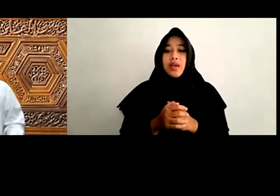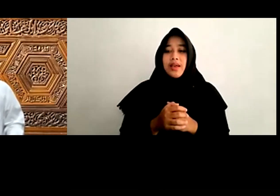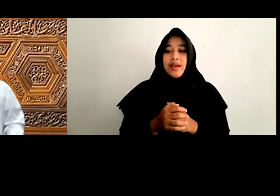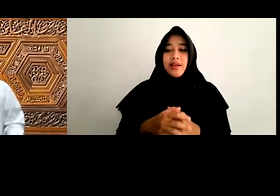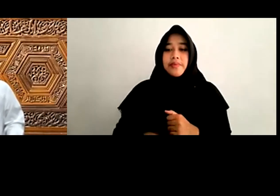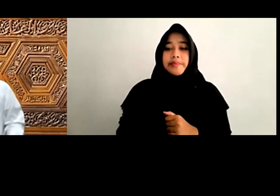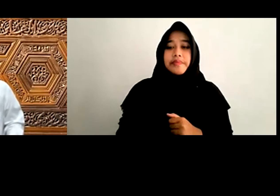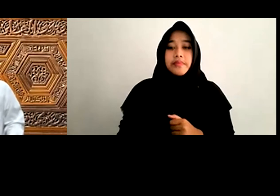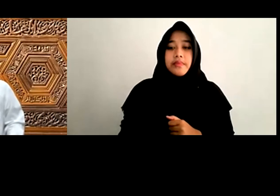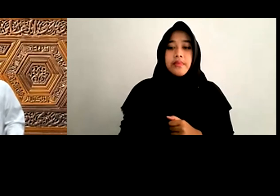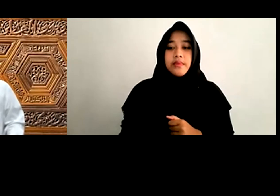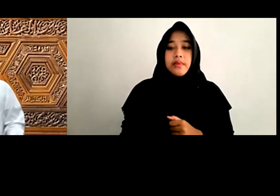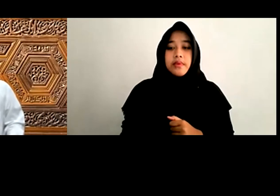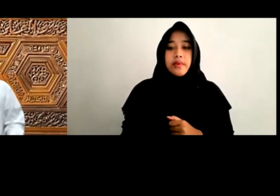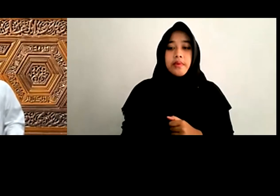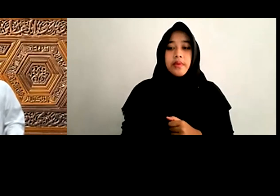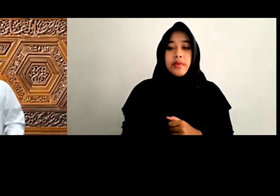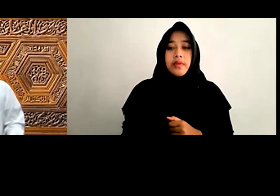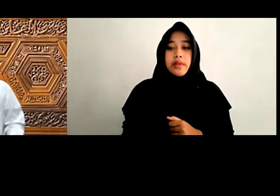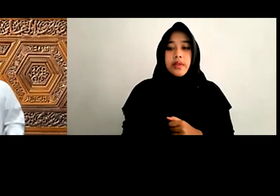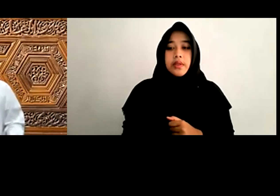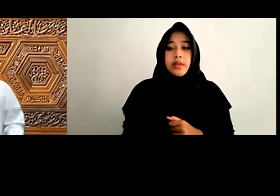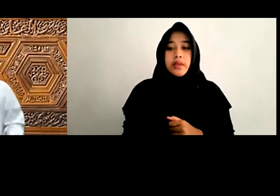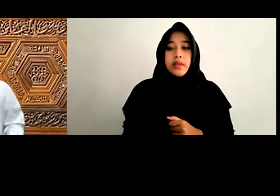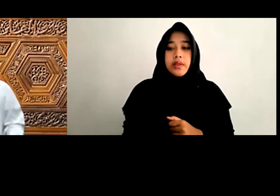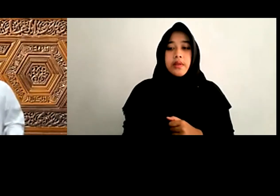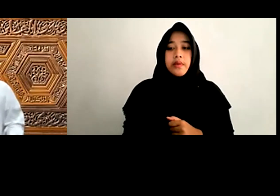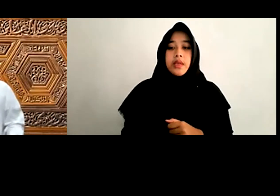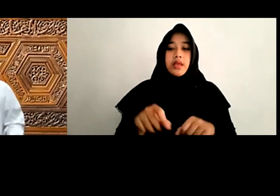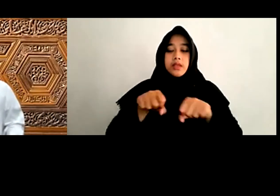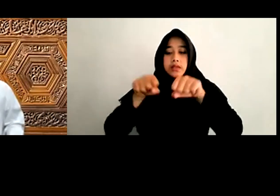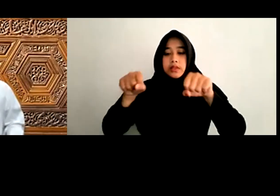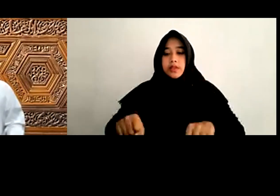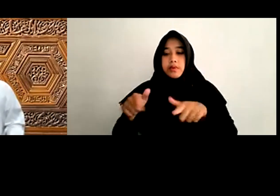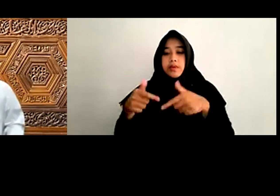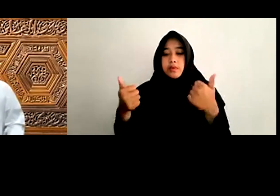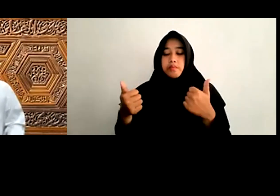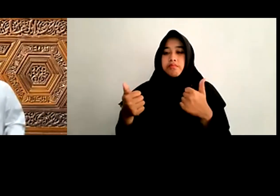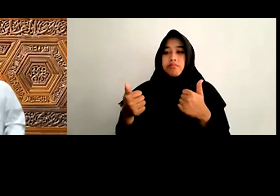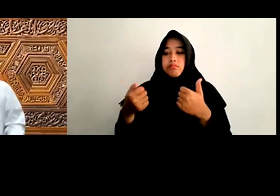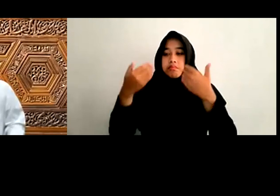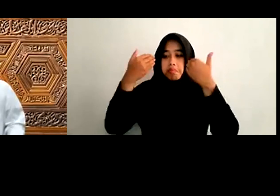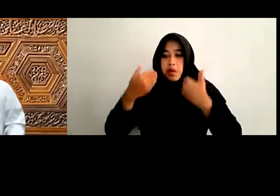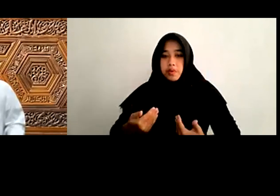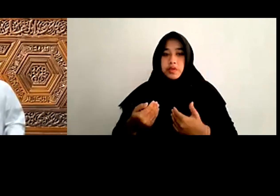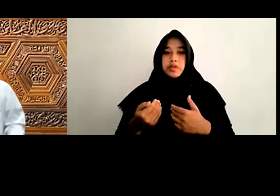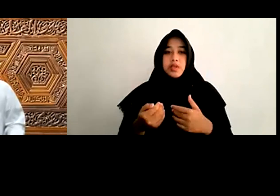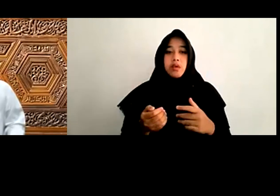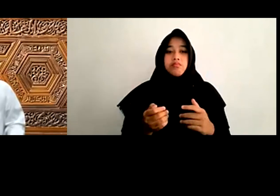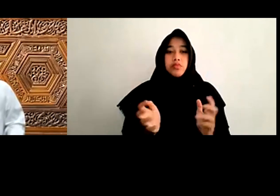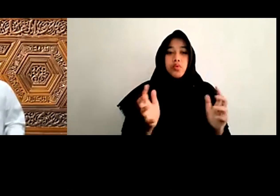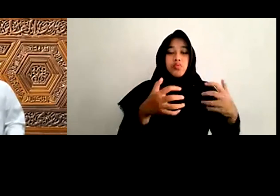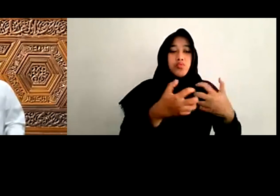Perjalanan hidup manusia Untuk mencapai Harmonisasi konstruktif Antara ham Dan syariah Yaitu dengan